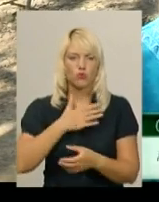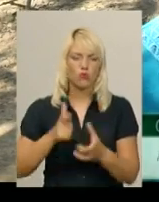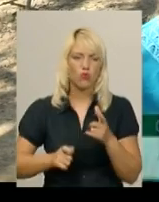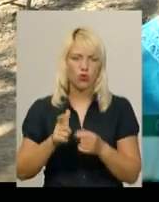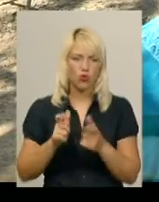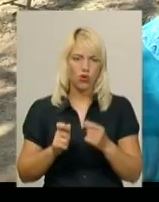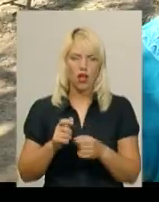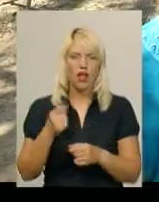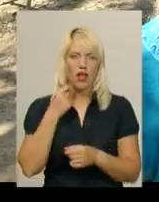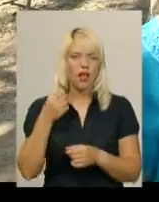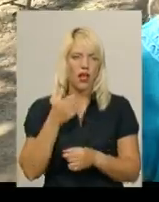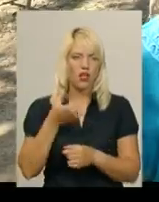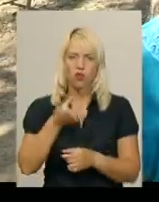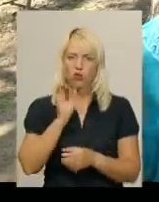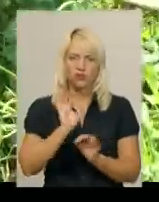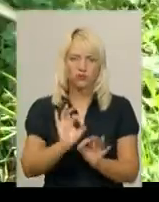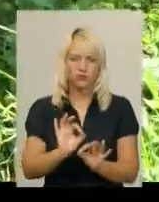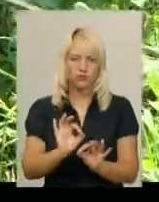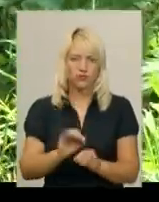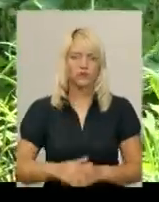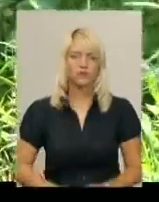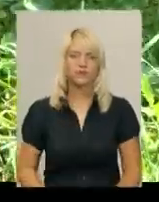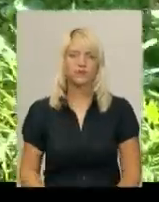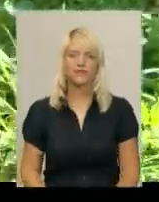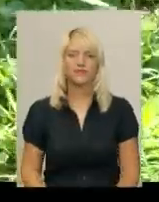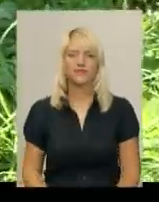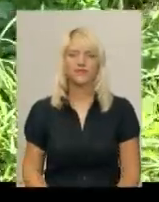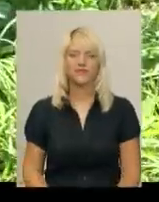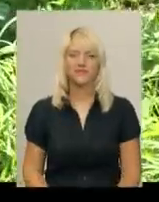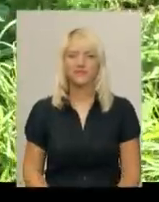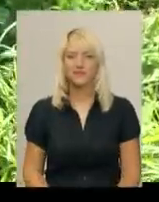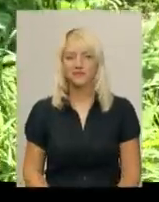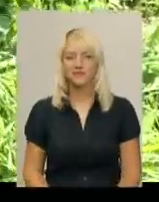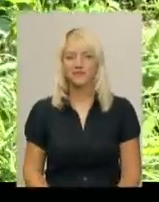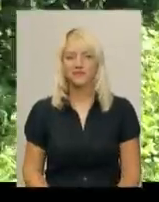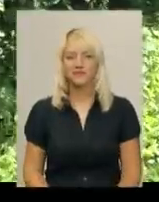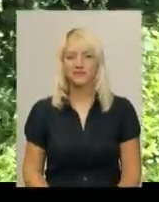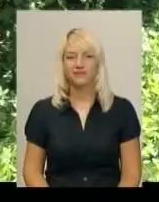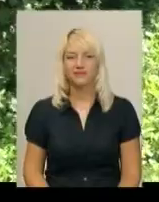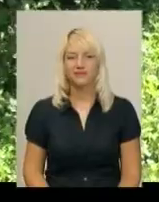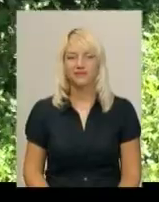І алкоголя не вживає зовсім. Світлана Поробок, Олександр Горішевський. Новини Поділяцентр.